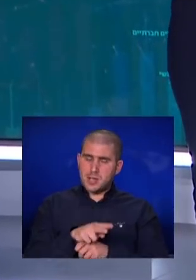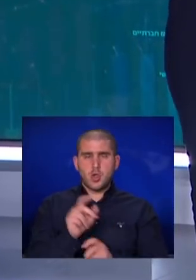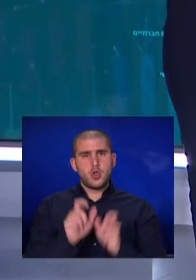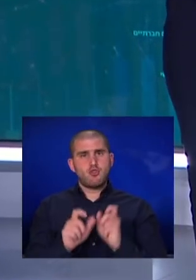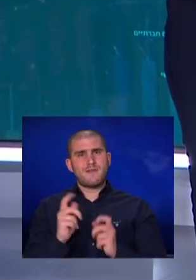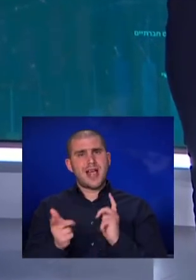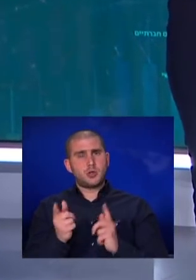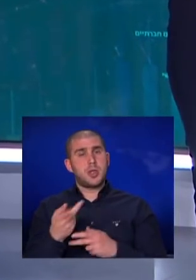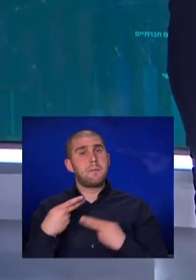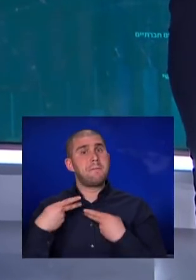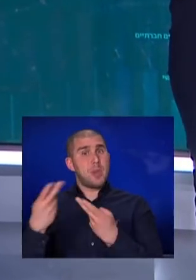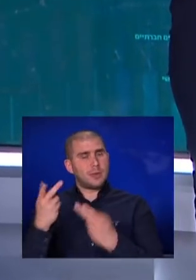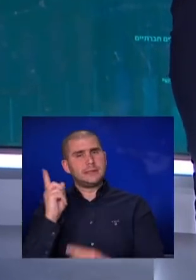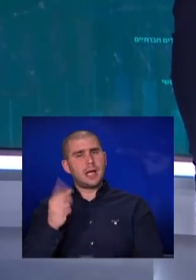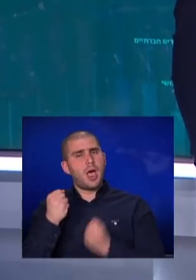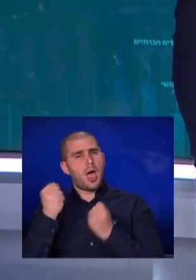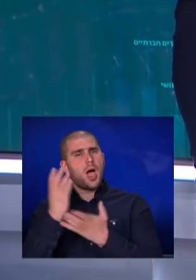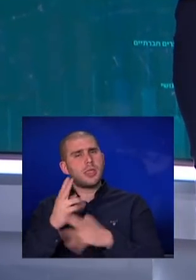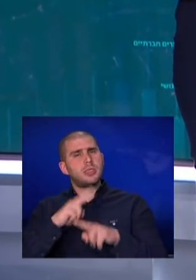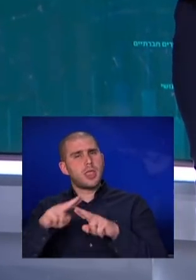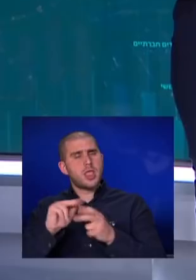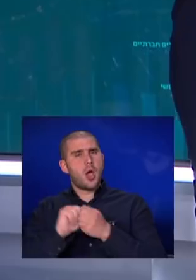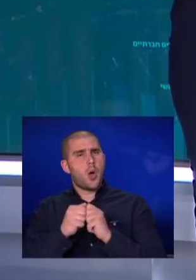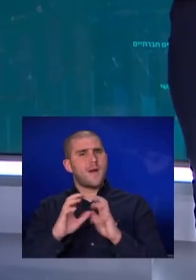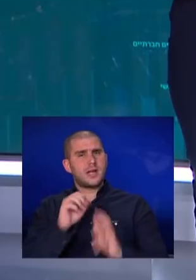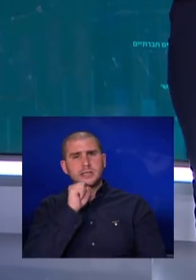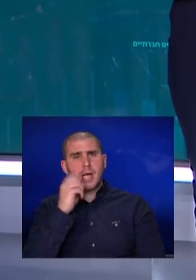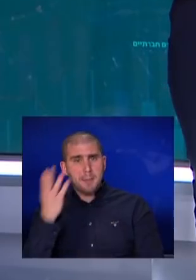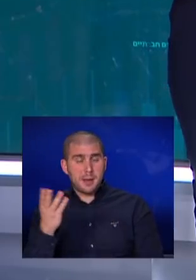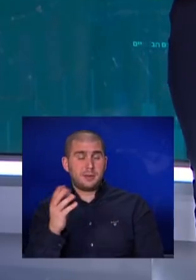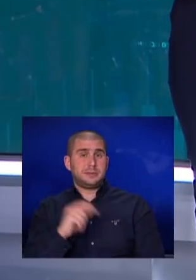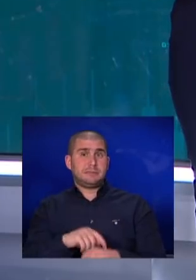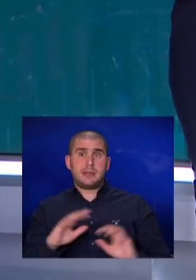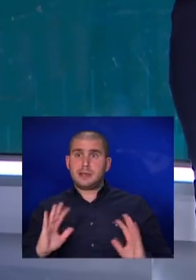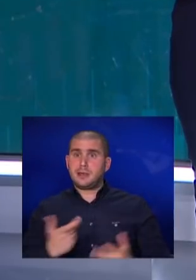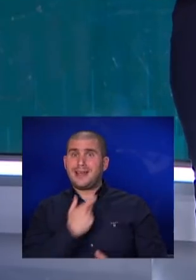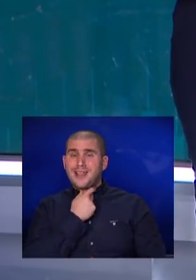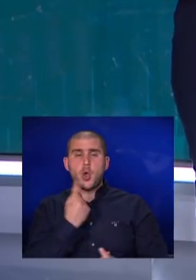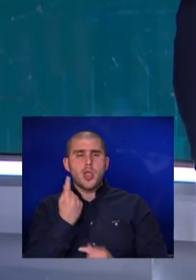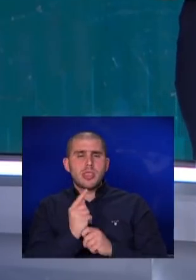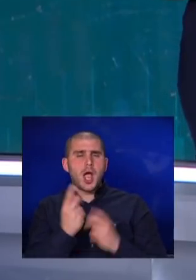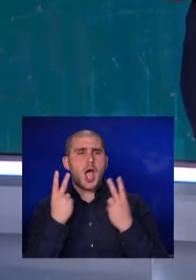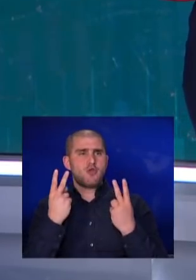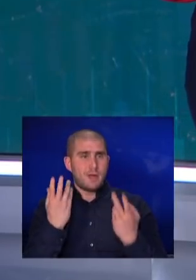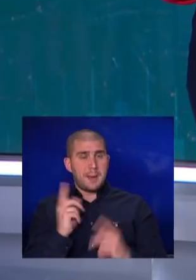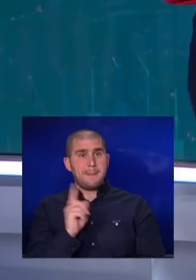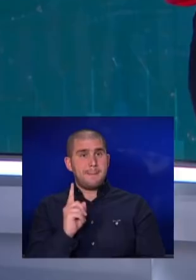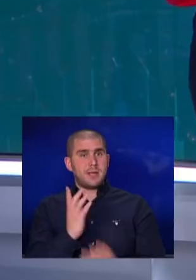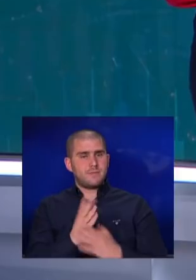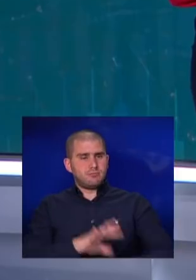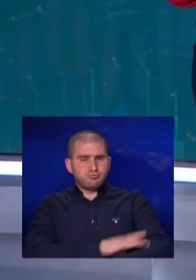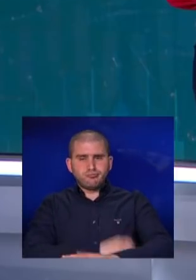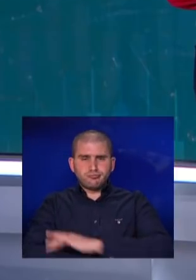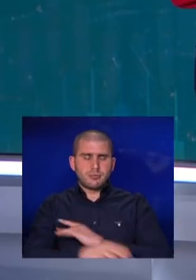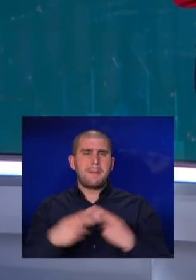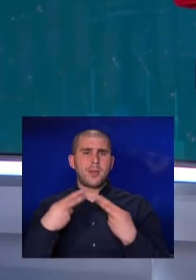קלנסוע שמפונה למיון צריך לנסוע עד נתניה או עד כפר סבא בזמן הקריטי הזה כל דקה חשובה מי שהרים את הכפפה או בית